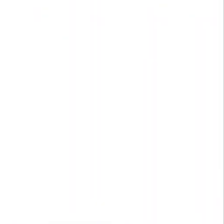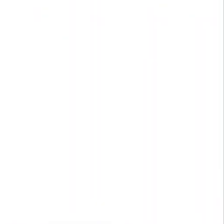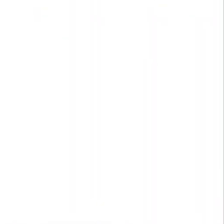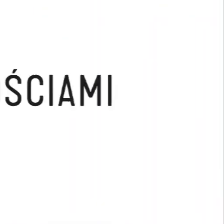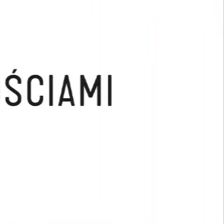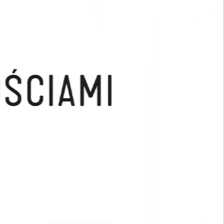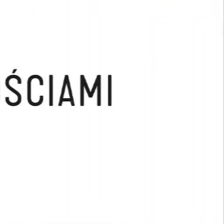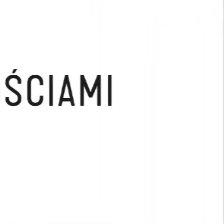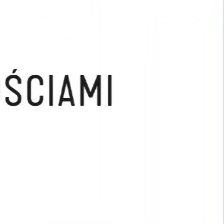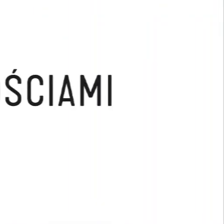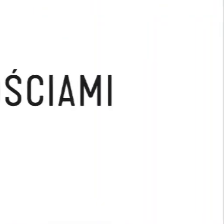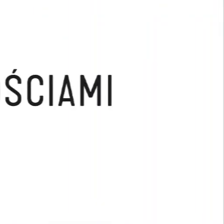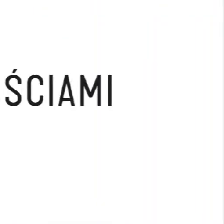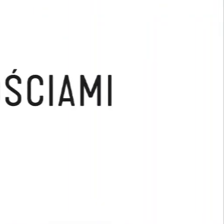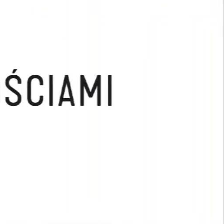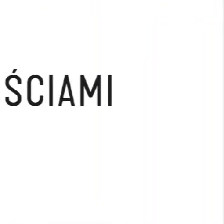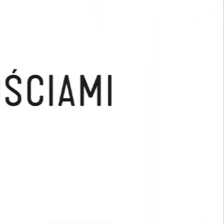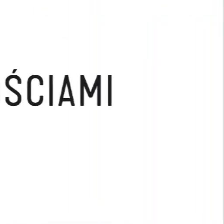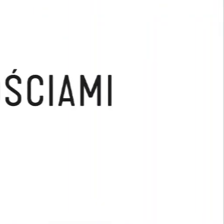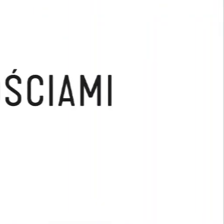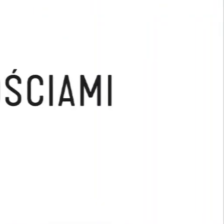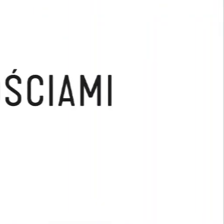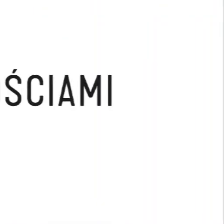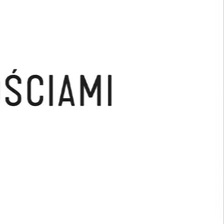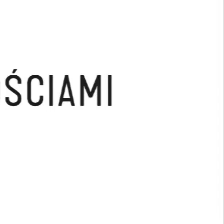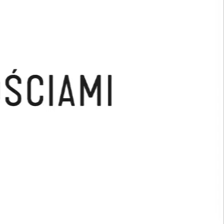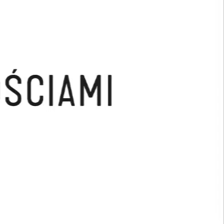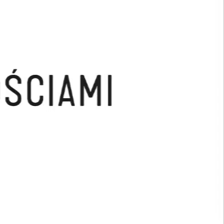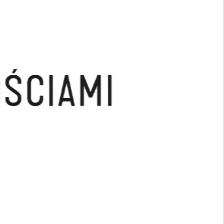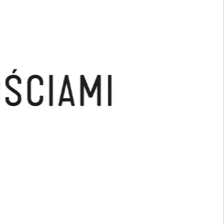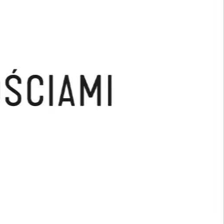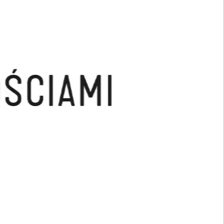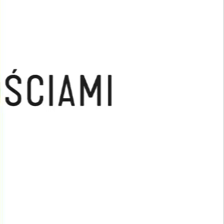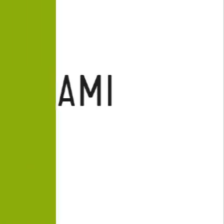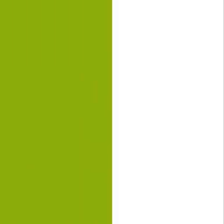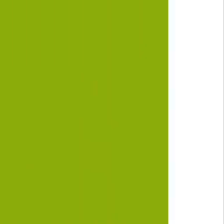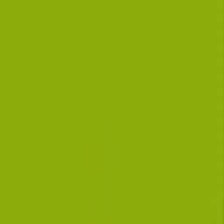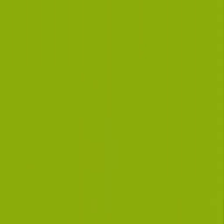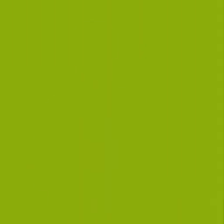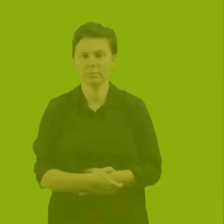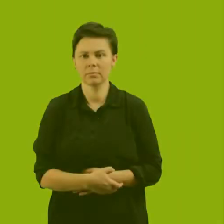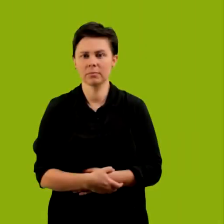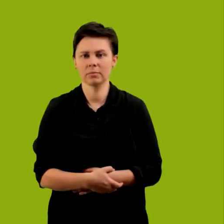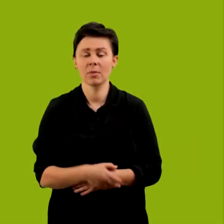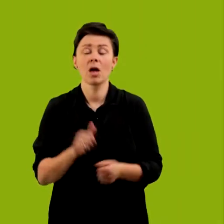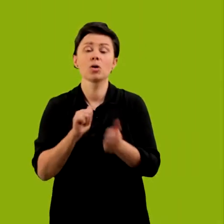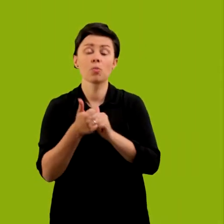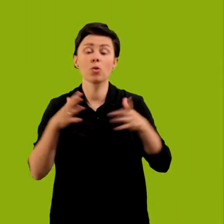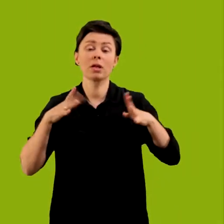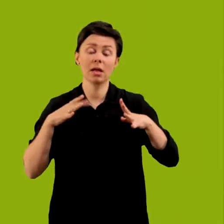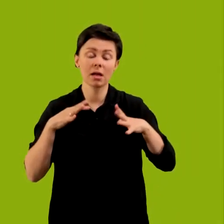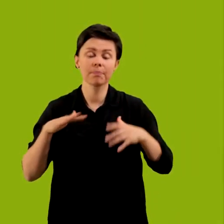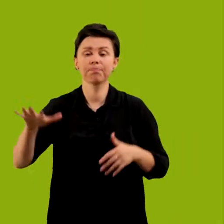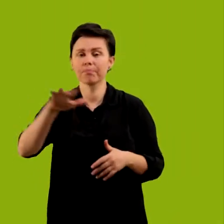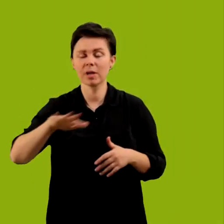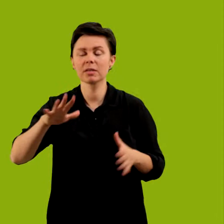Wrocławski informator możliwości i korzyści dla osób z niepełnosprawnościami. Sport i rekreacja.